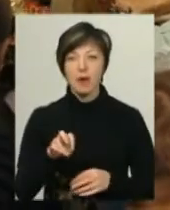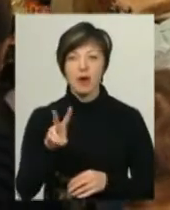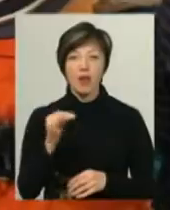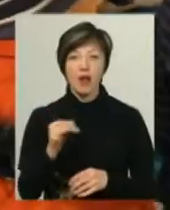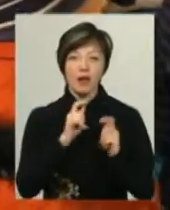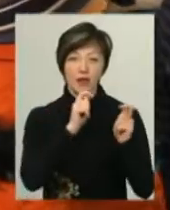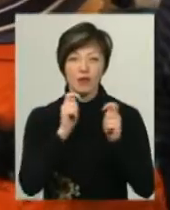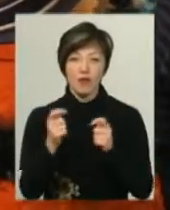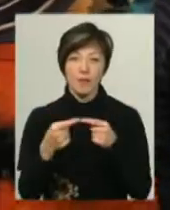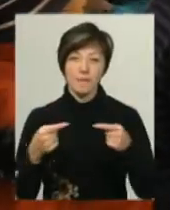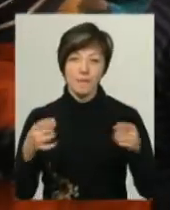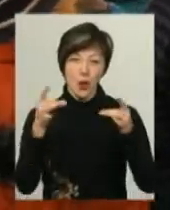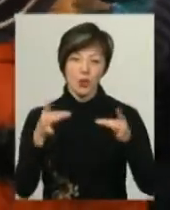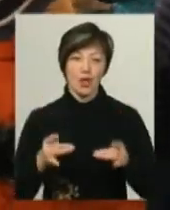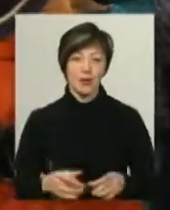подарунки.